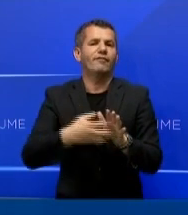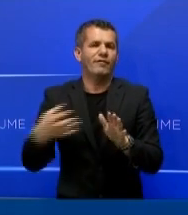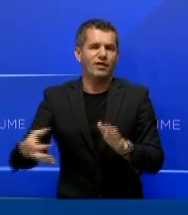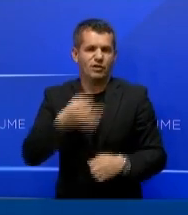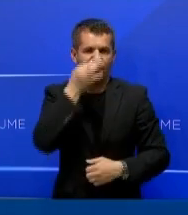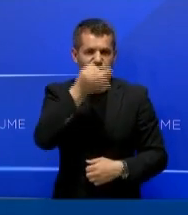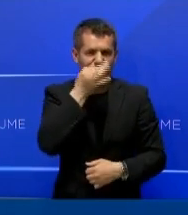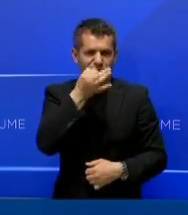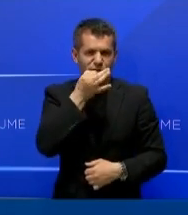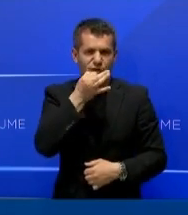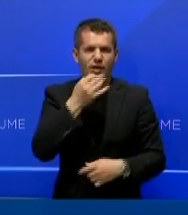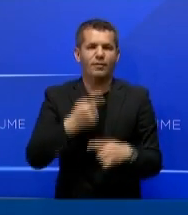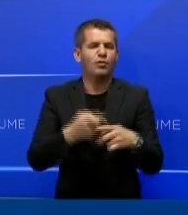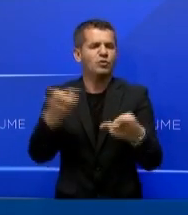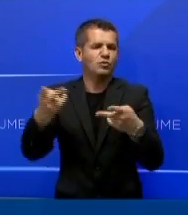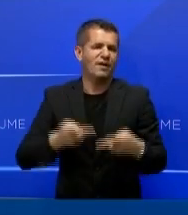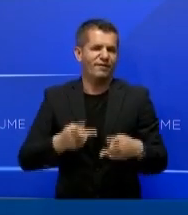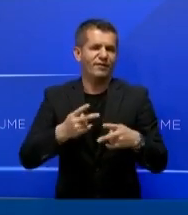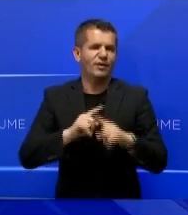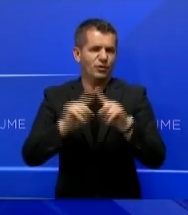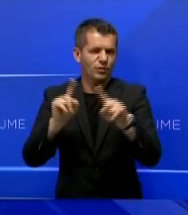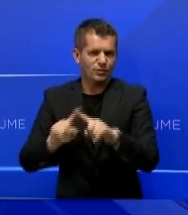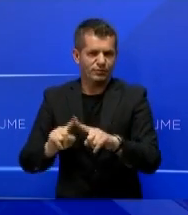të ditës dhe mjësafirë tëftuar në studio.